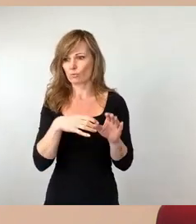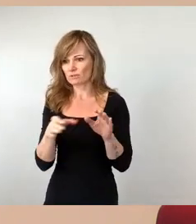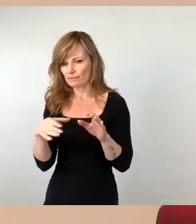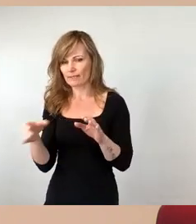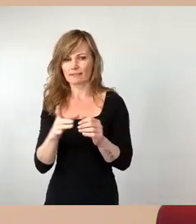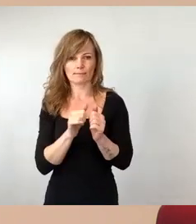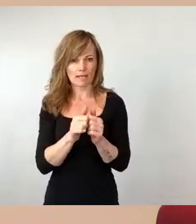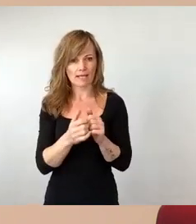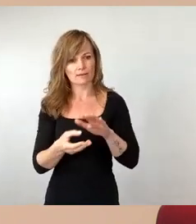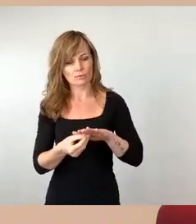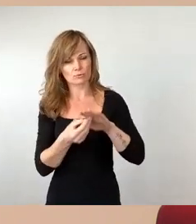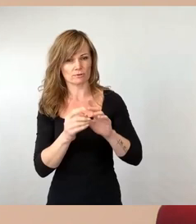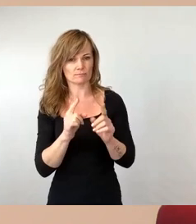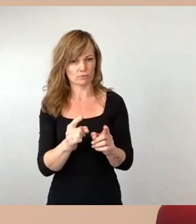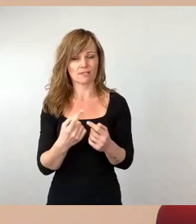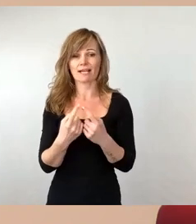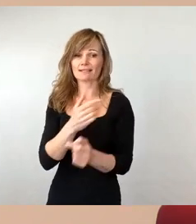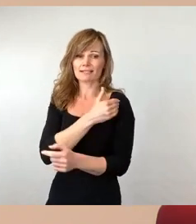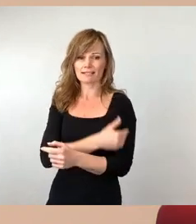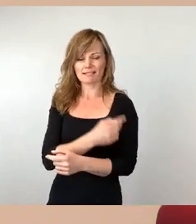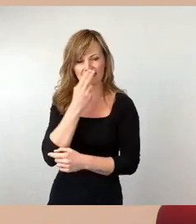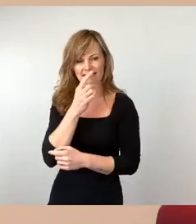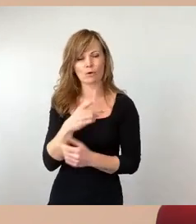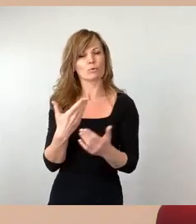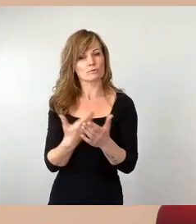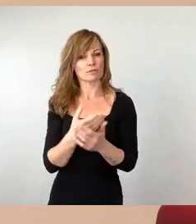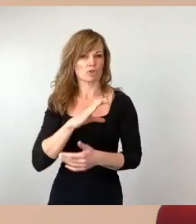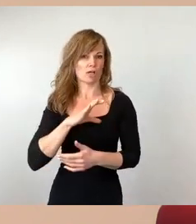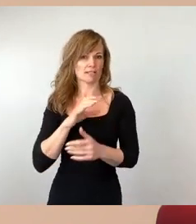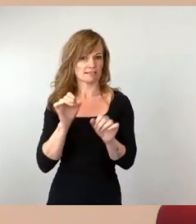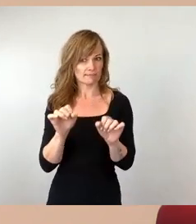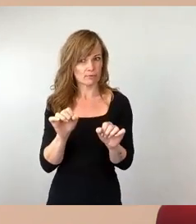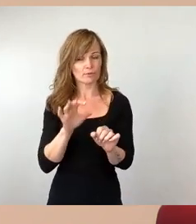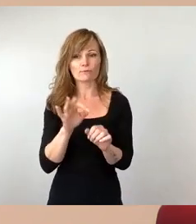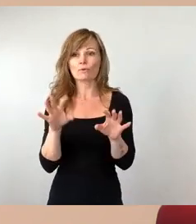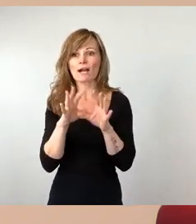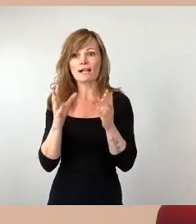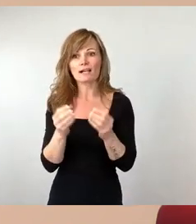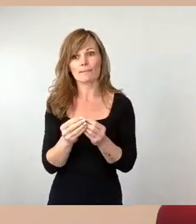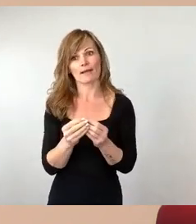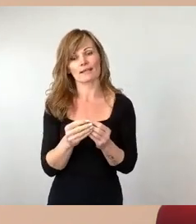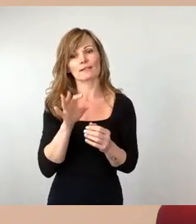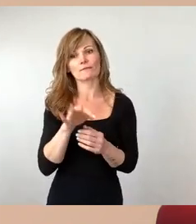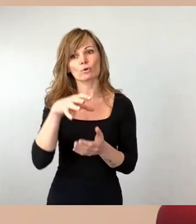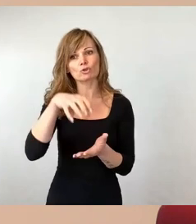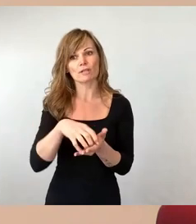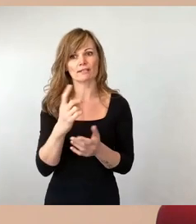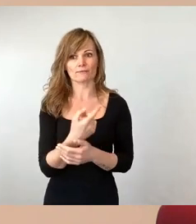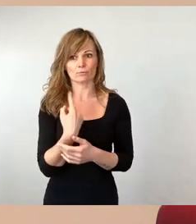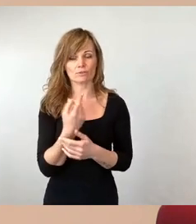aber eine Chance für die Allgemeinheit und für die Stadt, für unsere Stadtgesellschaft